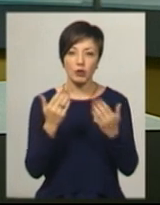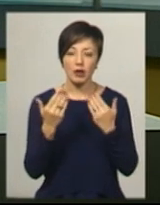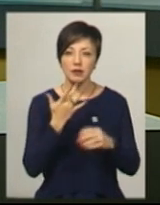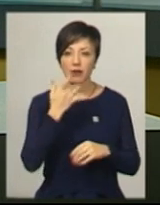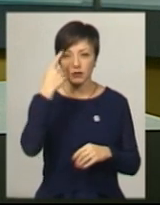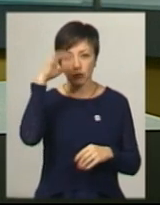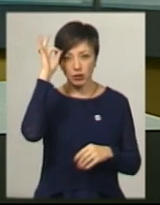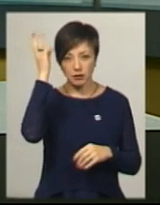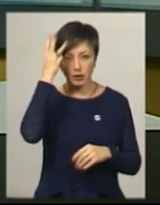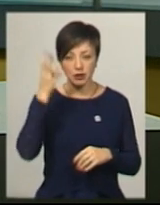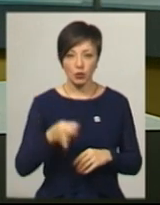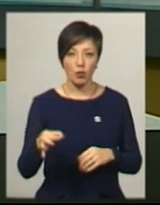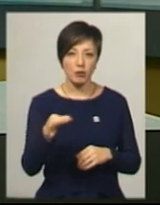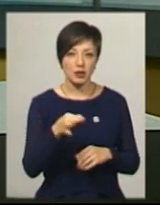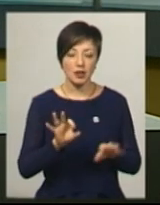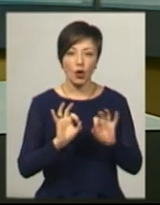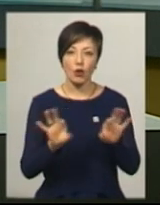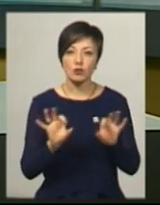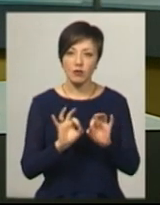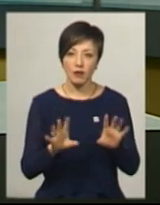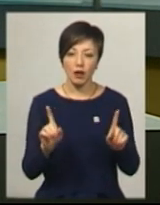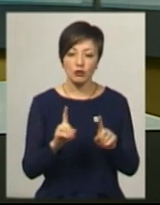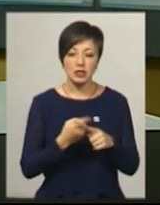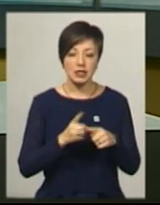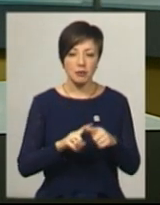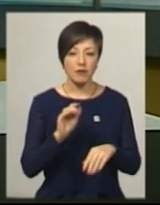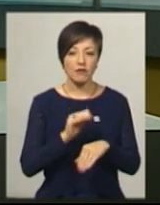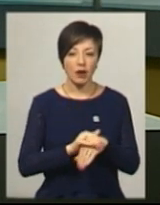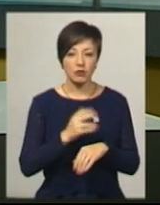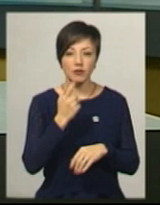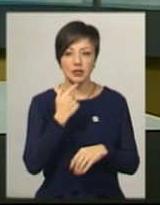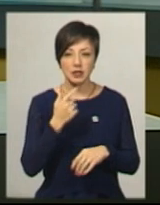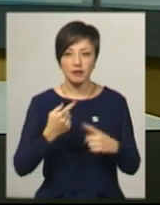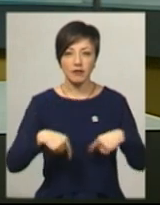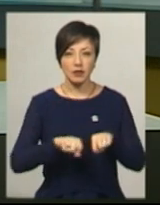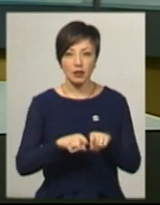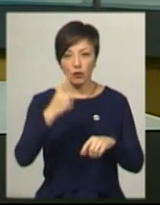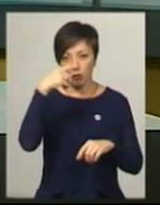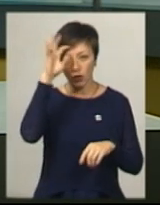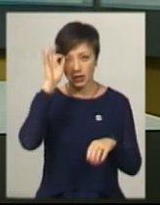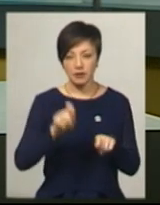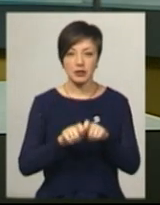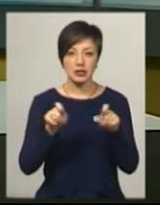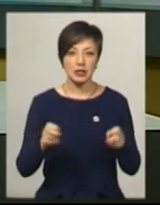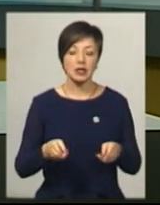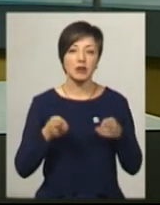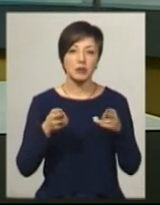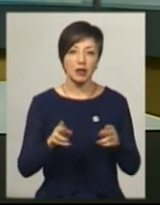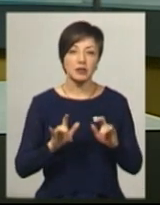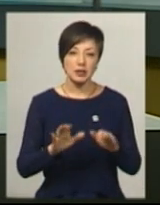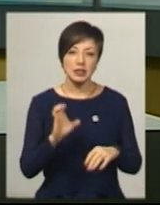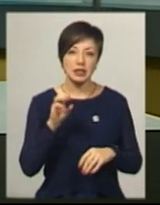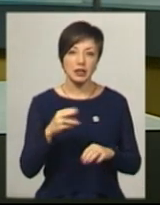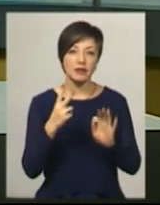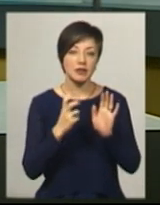нацполіції в Хмельницькій області Інна Глега розповідає, що за даним фактом у Красилівському відділі поліції відкрито кримінальне провадження за